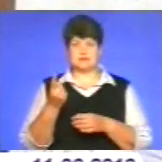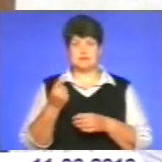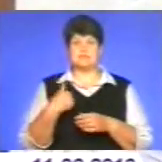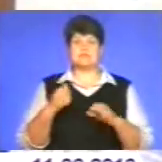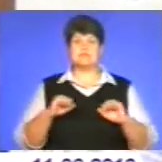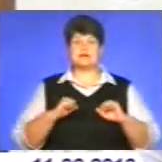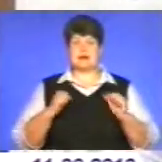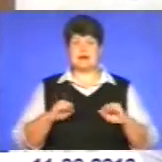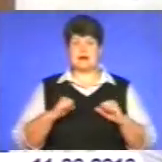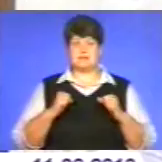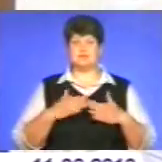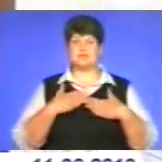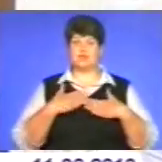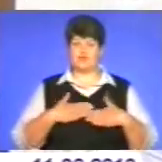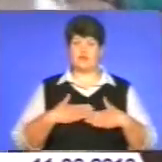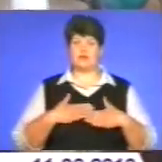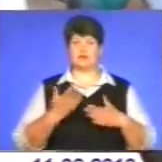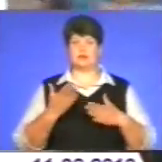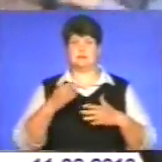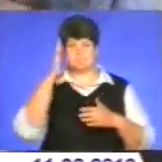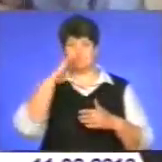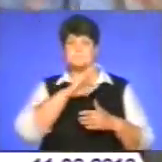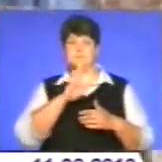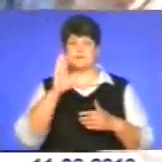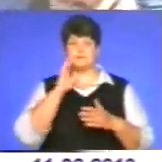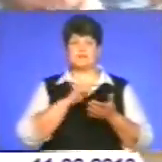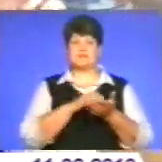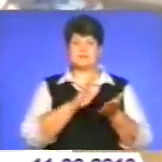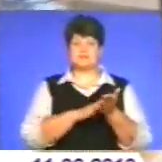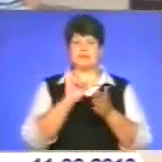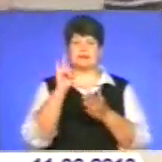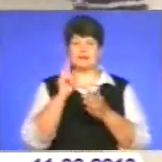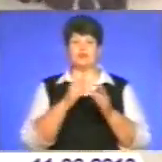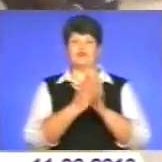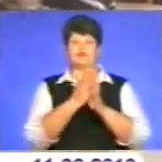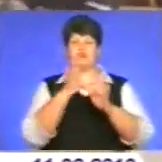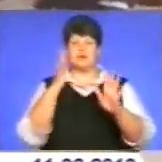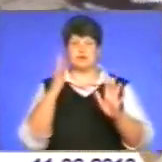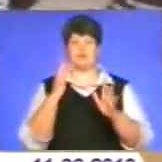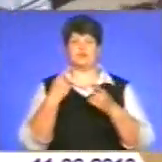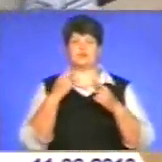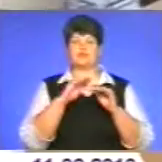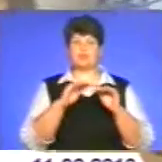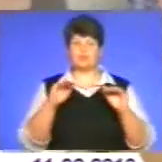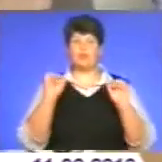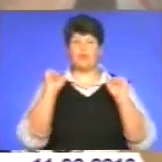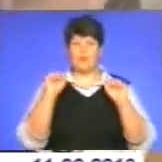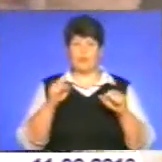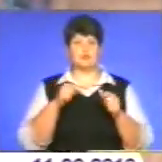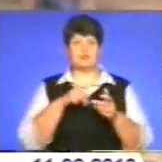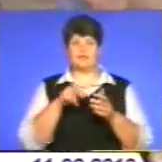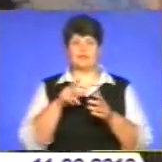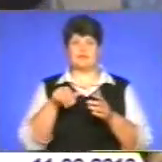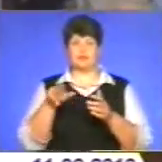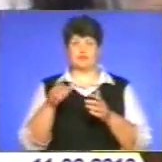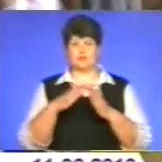задовольнити попити батьків. Записати дитину у чергу до того чи іншого дошкільного закладу батьки можуть, не виходячи з